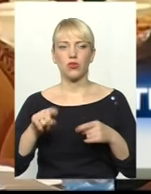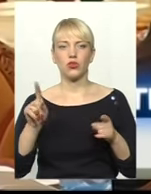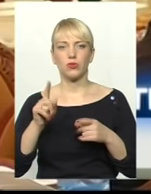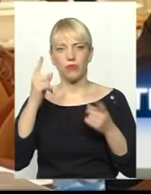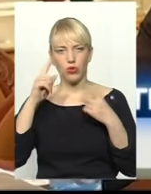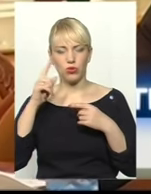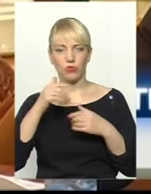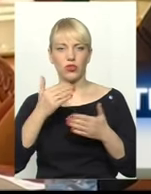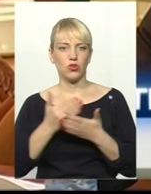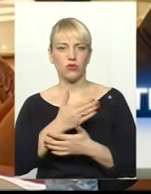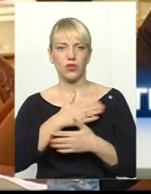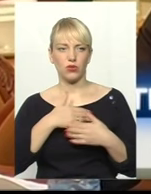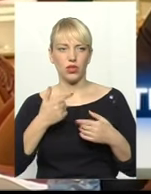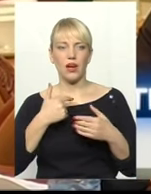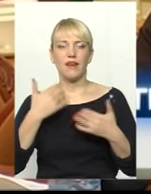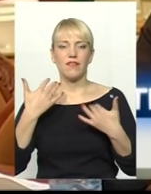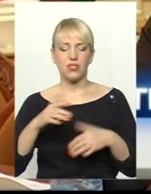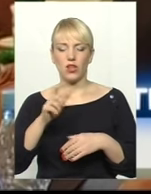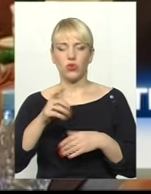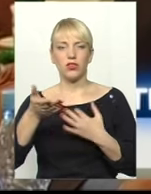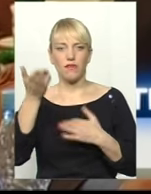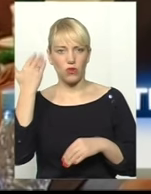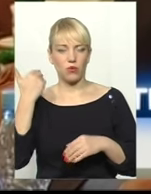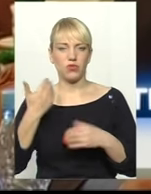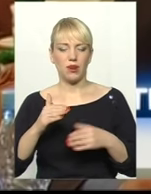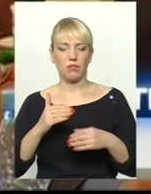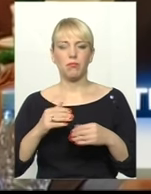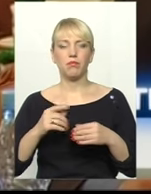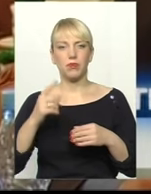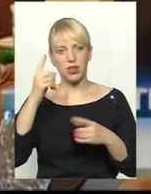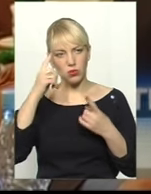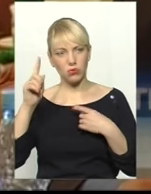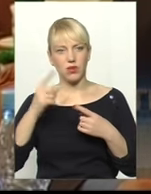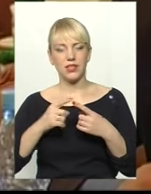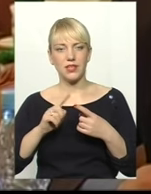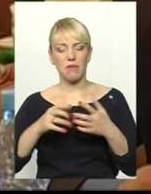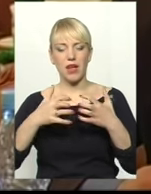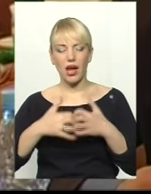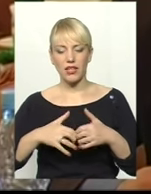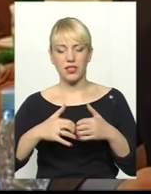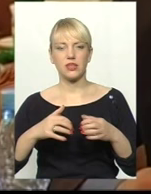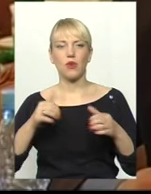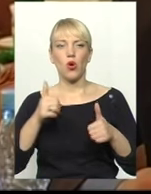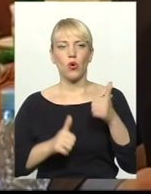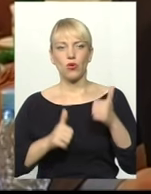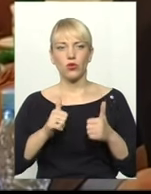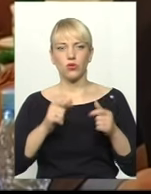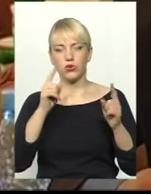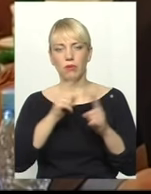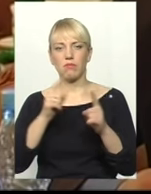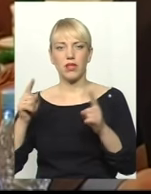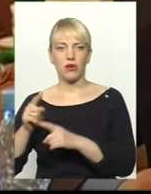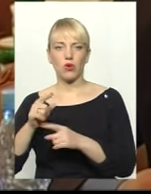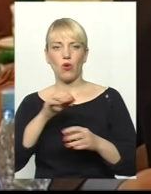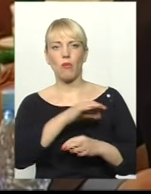придумувати, бо давним-давно люди вже придумали. Механізм конкурсу, конкурсу мікропроєктів, який